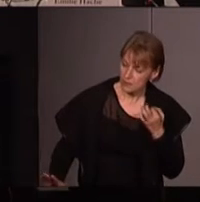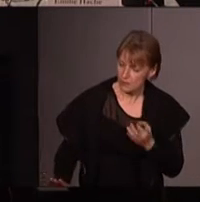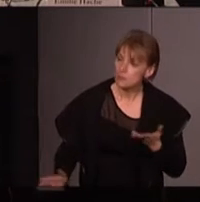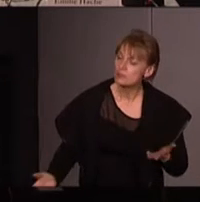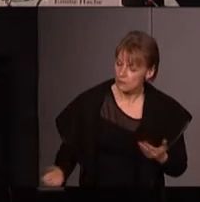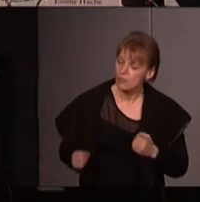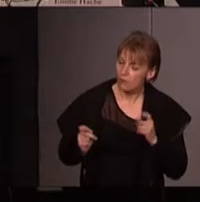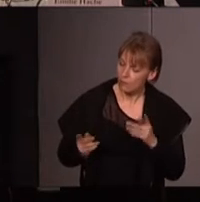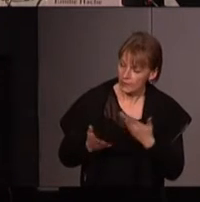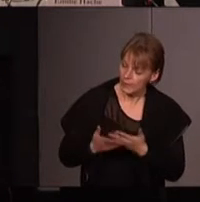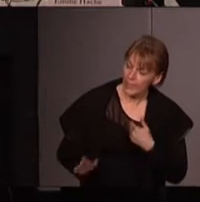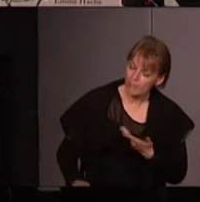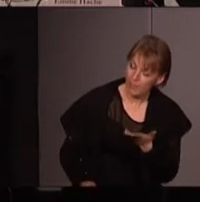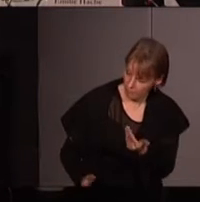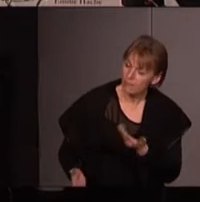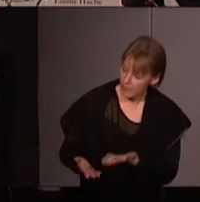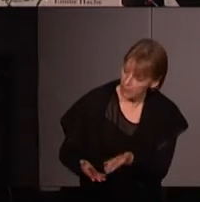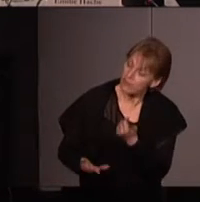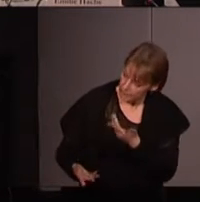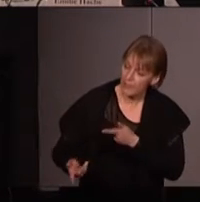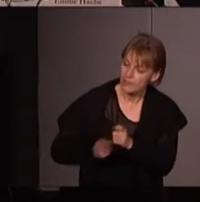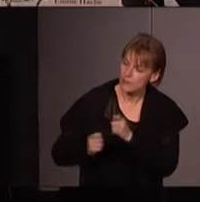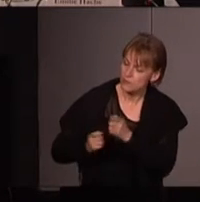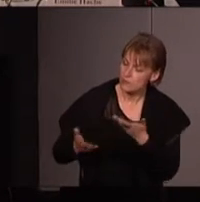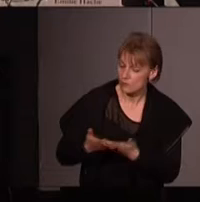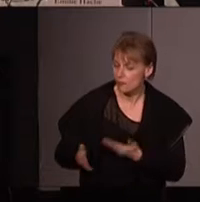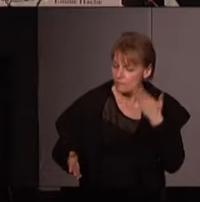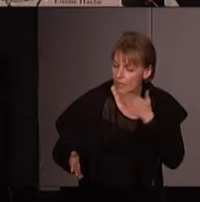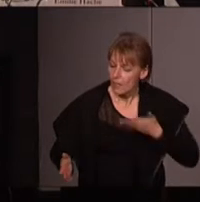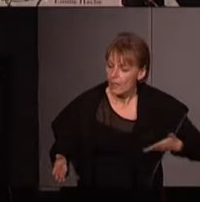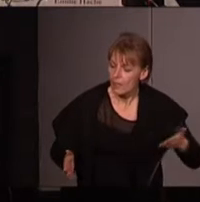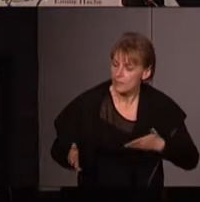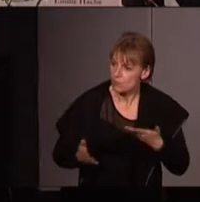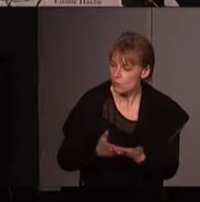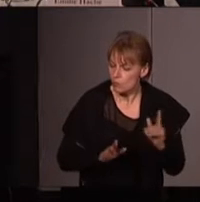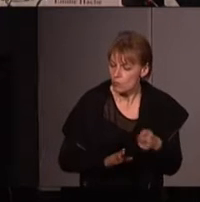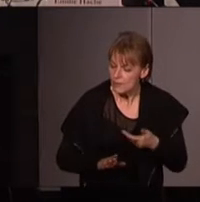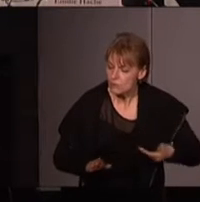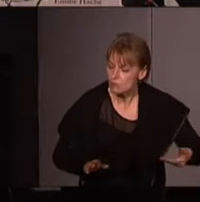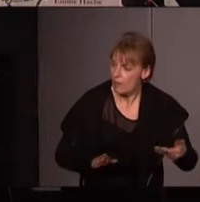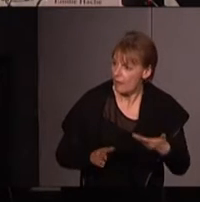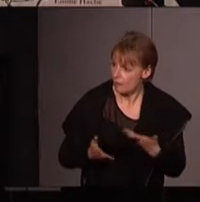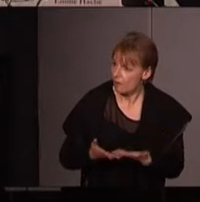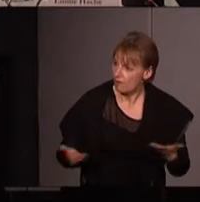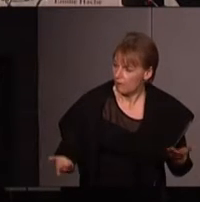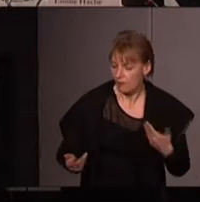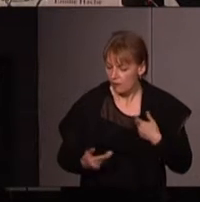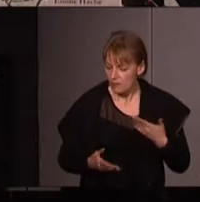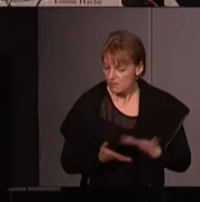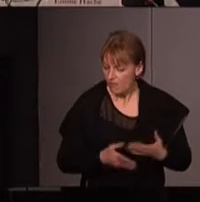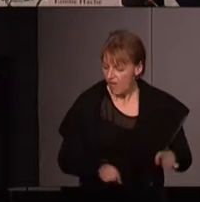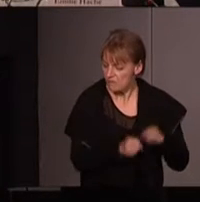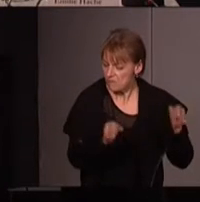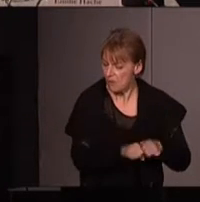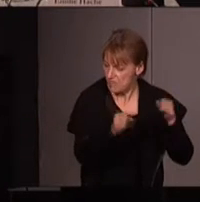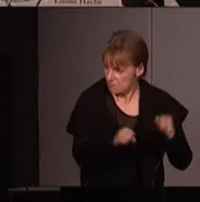retournons la question parlons-en justement de ces animaux de ces ressources naturelles de la façon dont on a saccagé